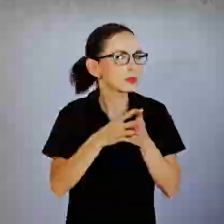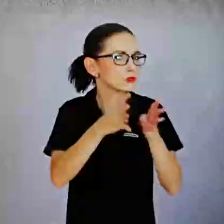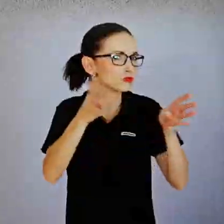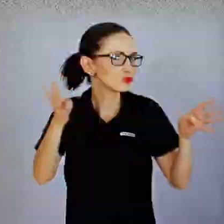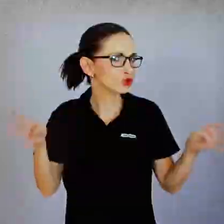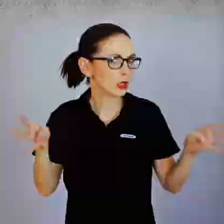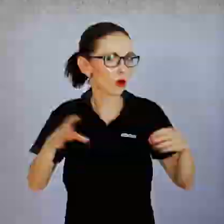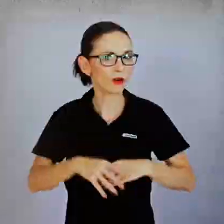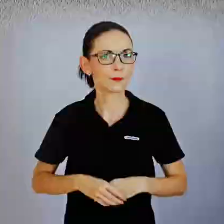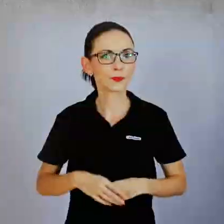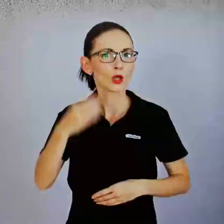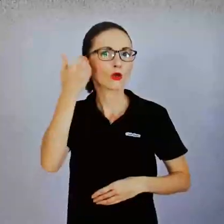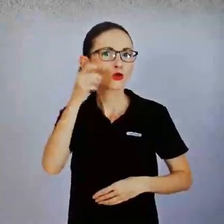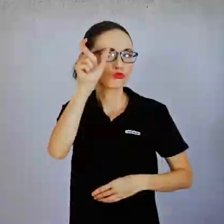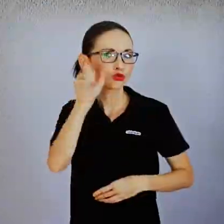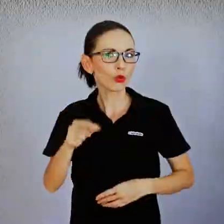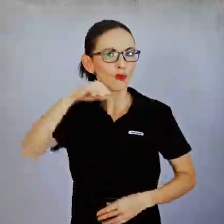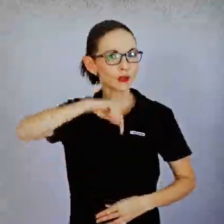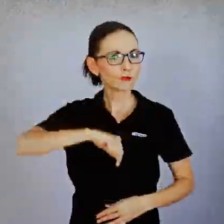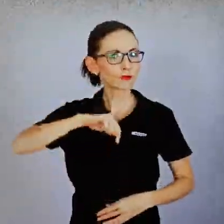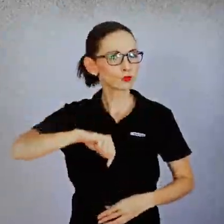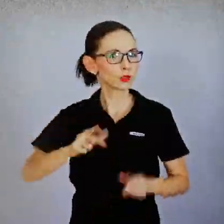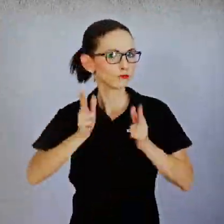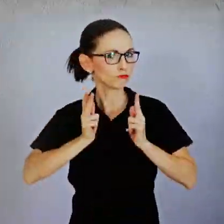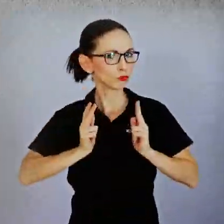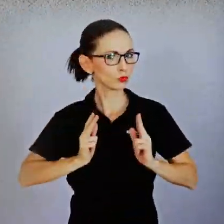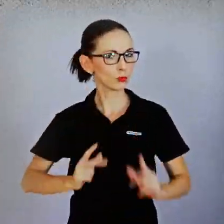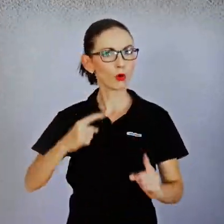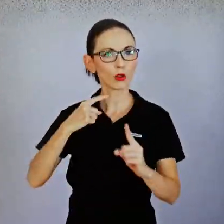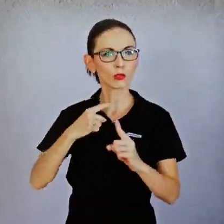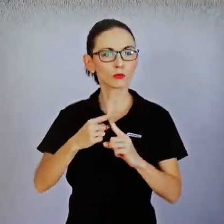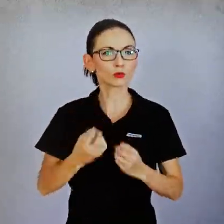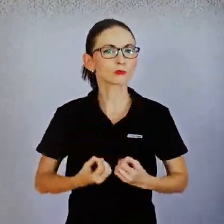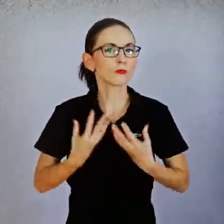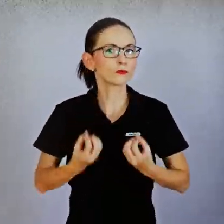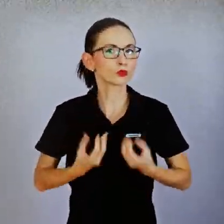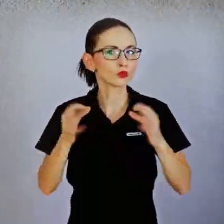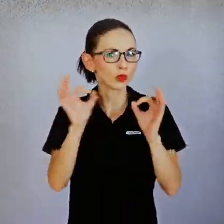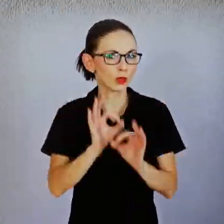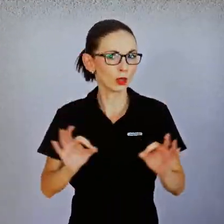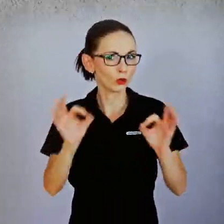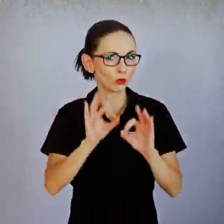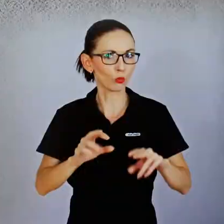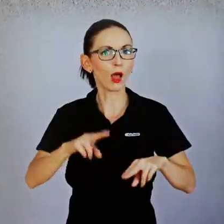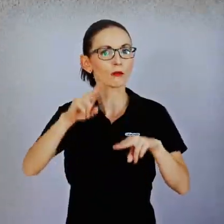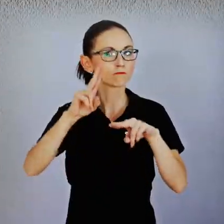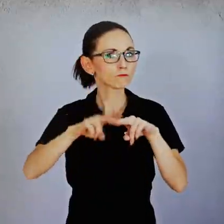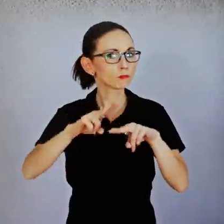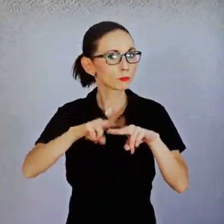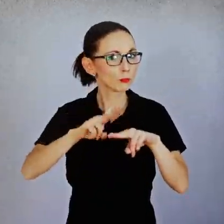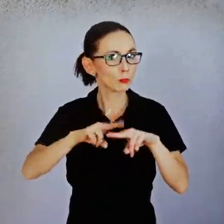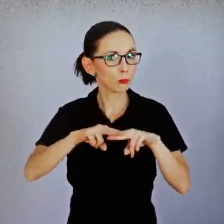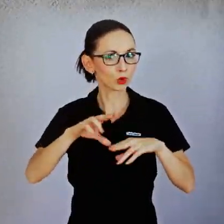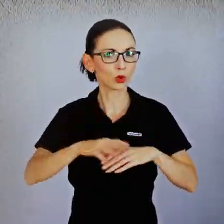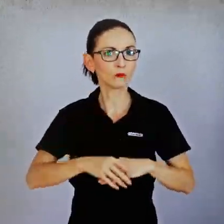Když se na to podíváme v celém tom spektru, sexualita opravdu obsahuje, tak pokud ten člověk ji nemá naplněnou v tom, co